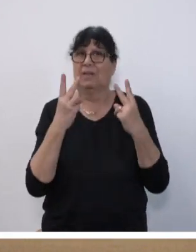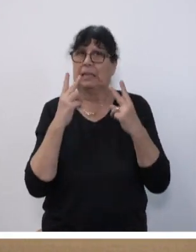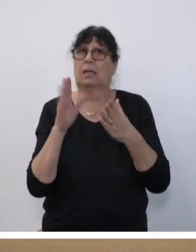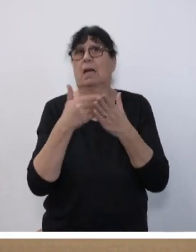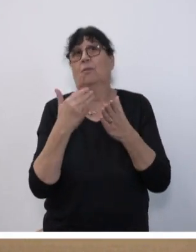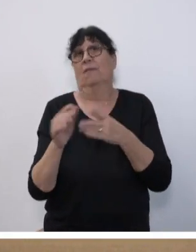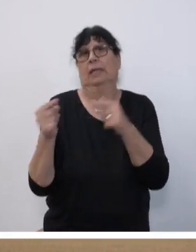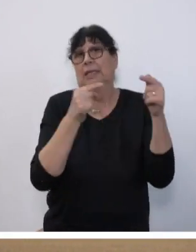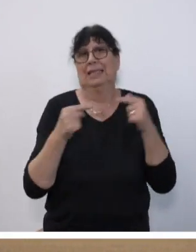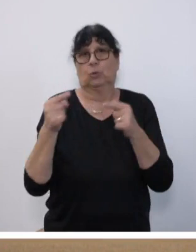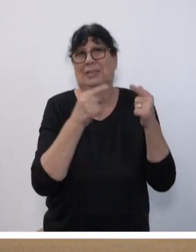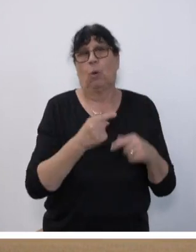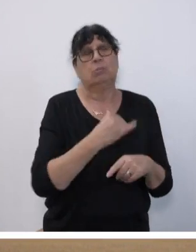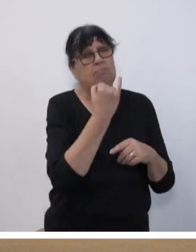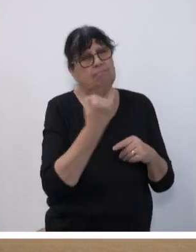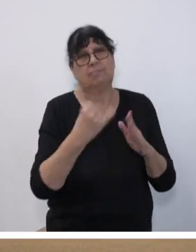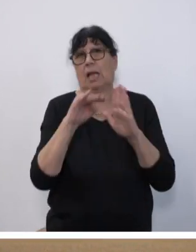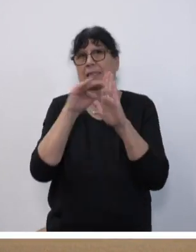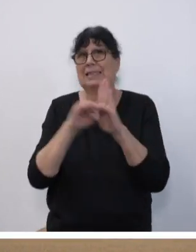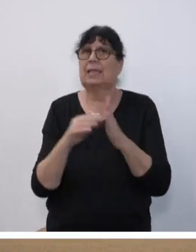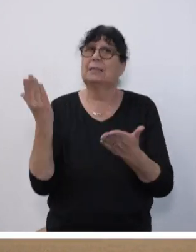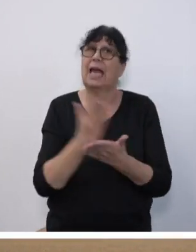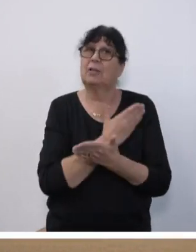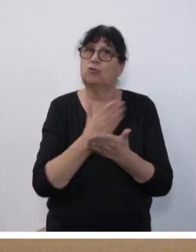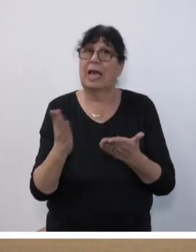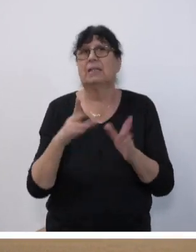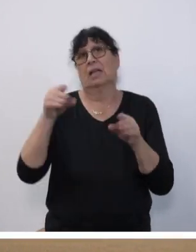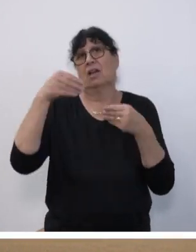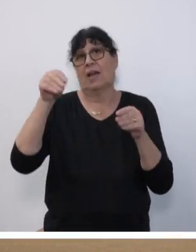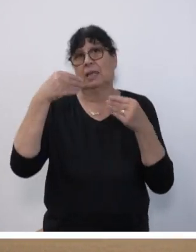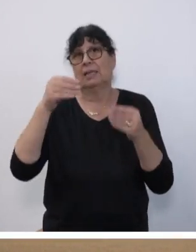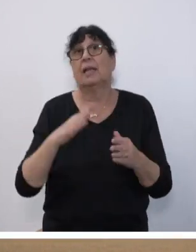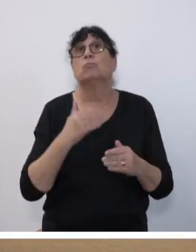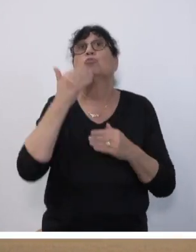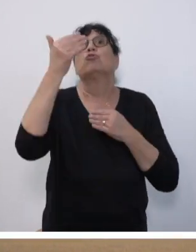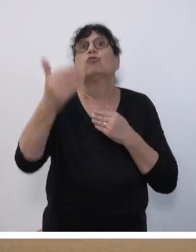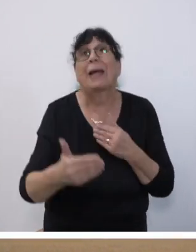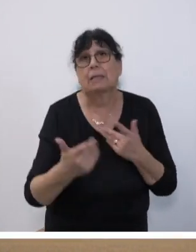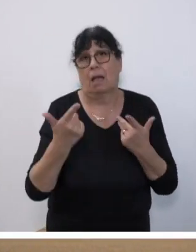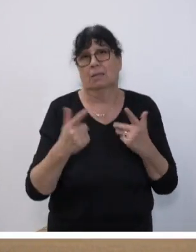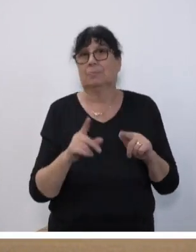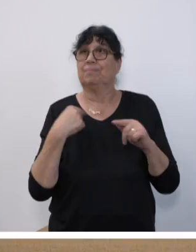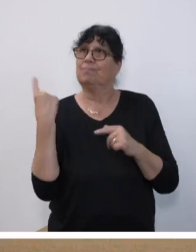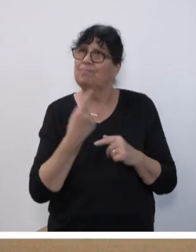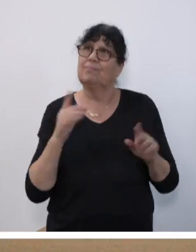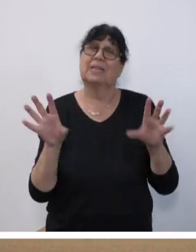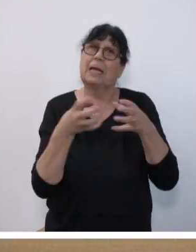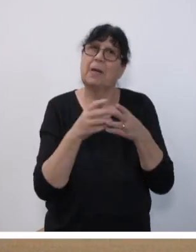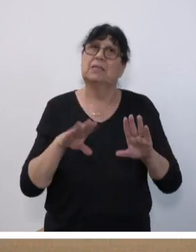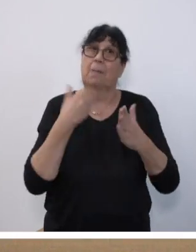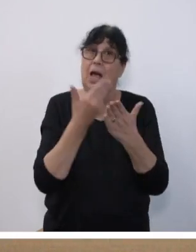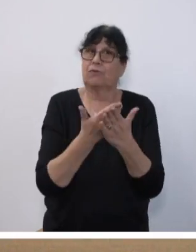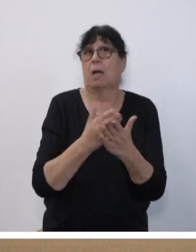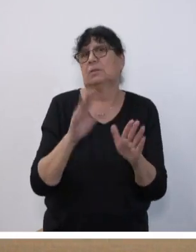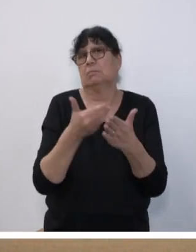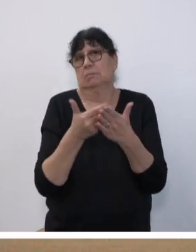Debatte, jedes Gesetz entscheidet sich in seiner Qualität nachher in der Umsetzung. Und da ist es unsere gemeinsame Aufgabe. Und so sollten